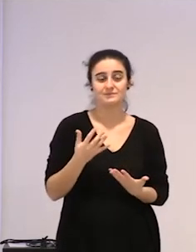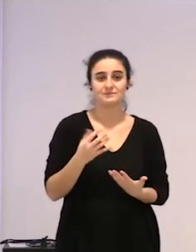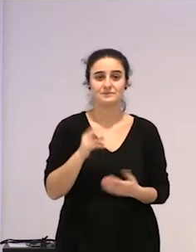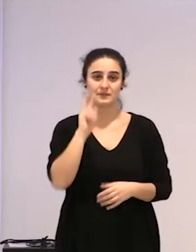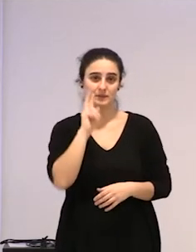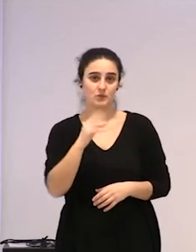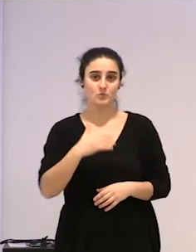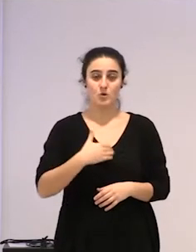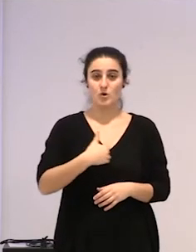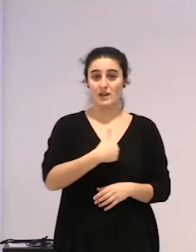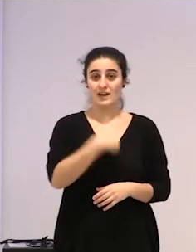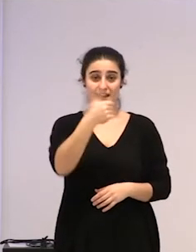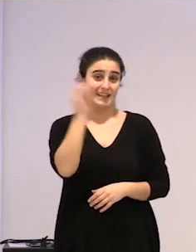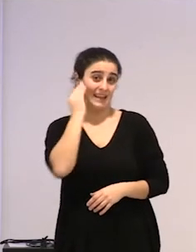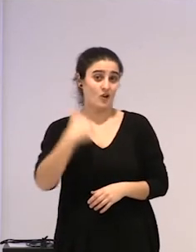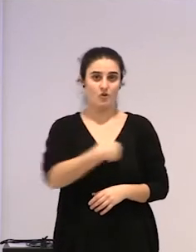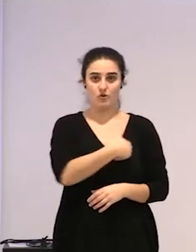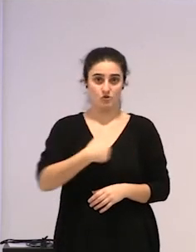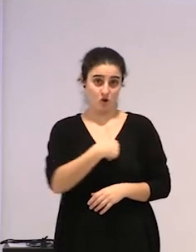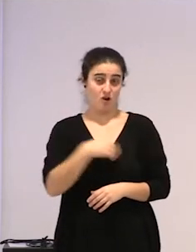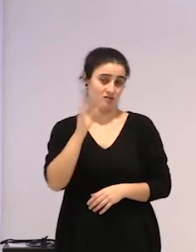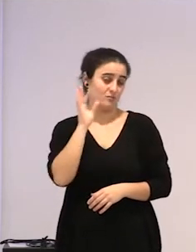genero rol, feminitatearen genero rol oien barruan,